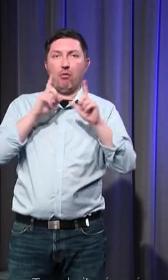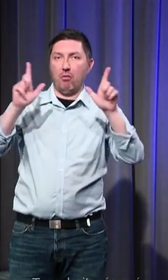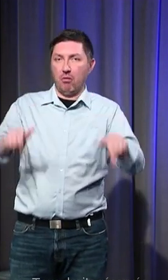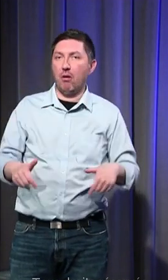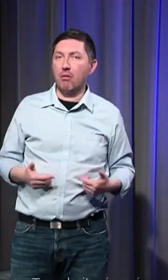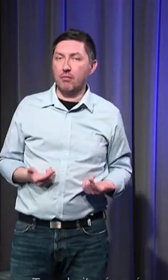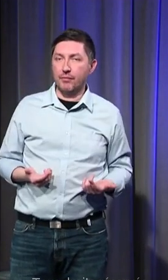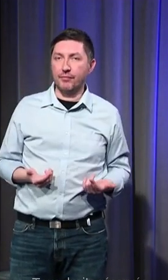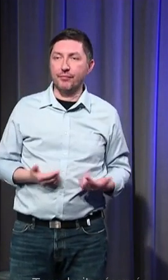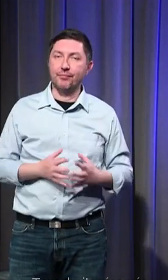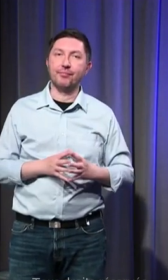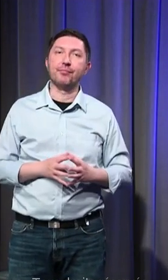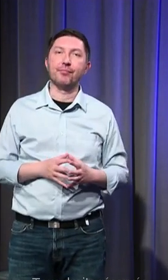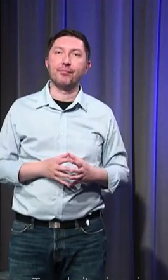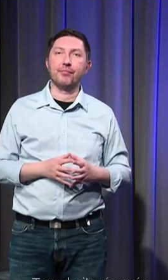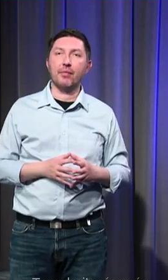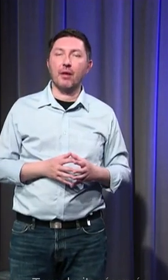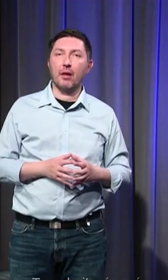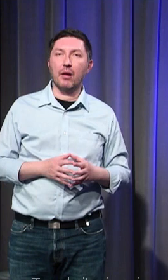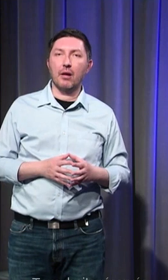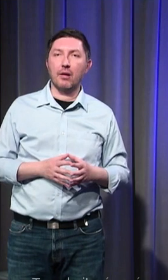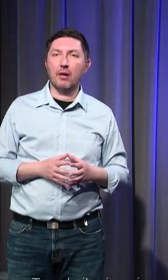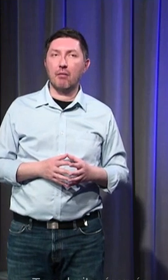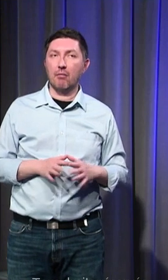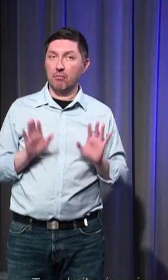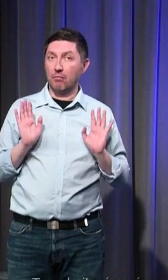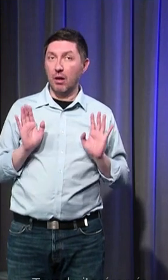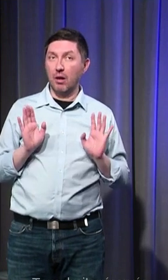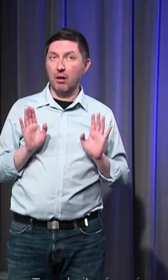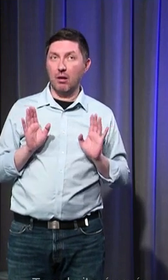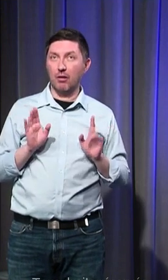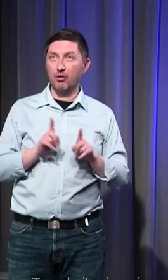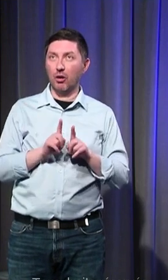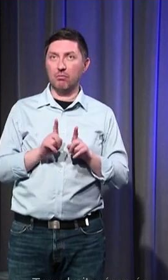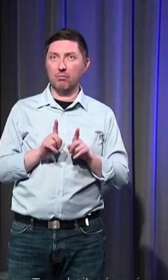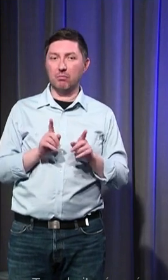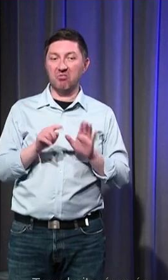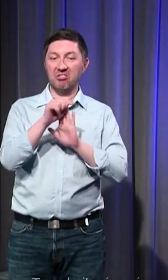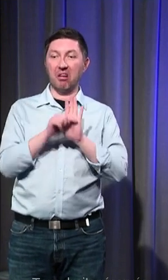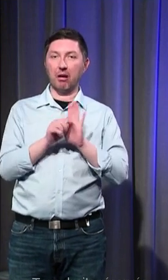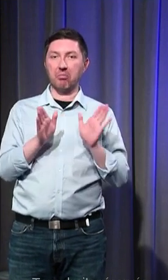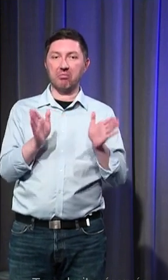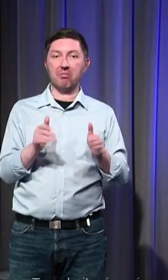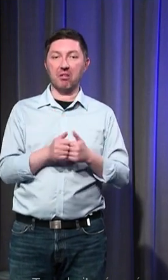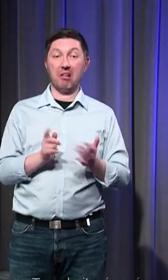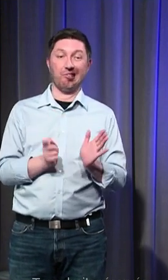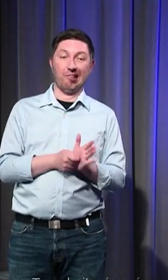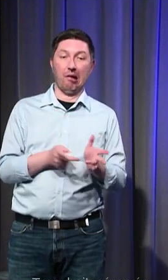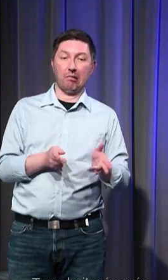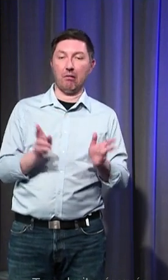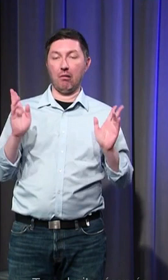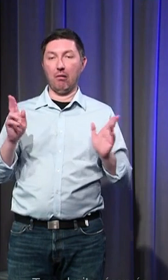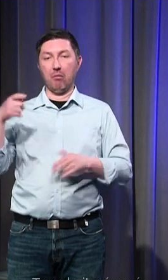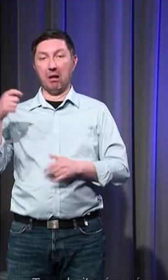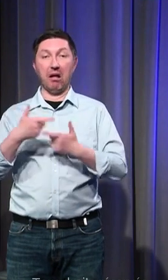cette violence en même temps elle est canalisée et puis des fois ça dérape évidemment parce que vous ne pouvez pas exciter